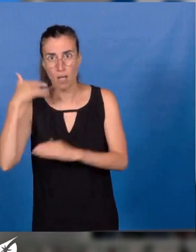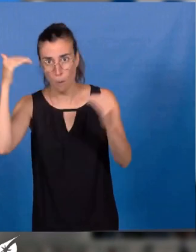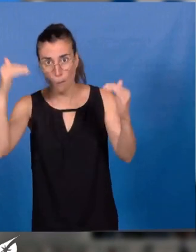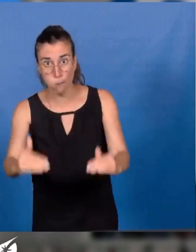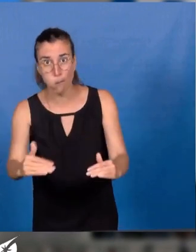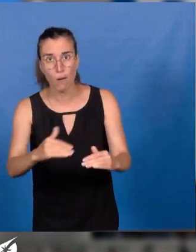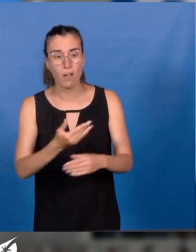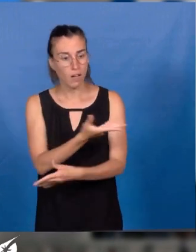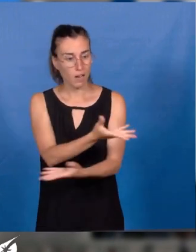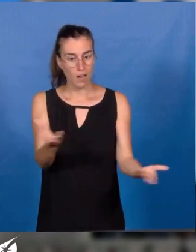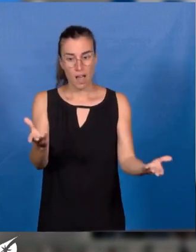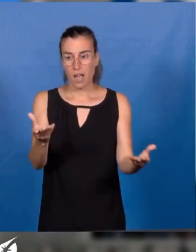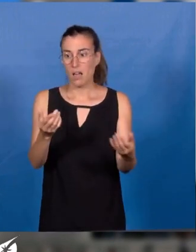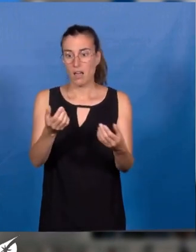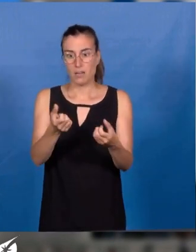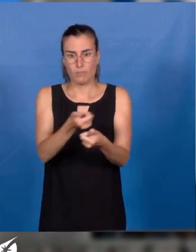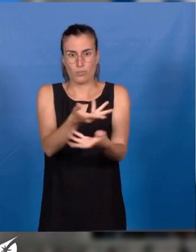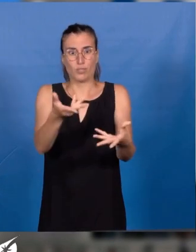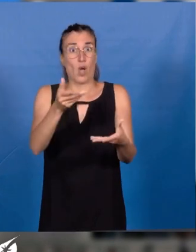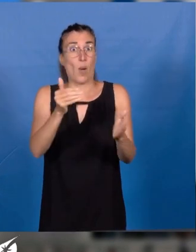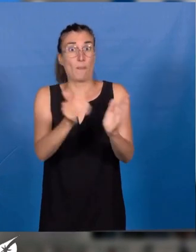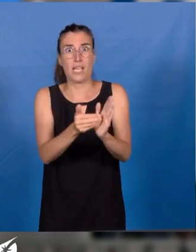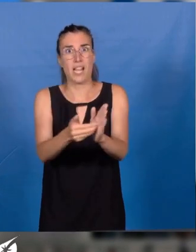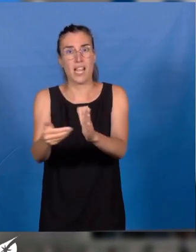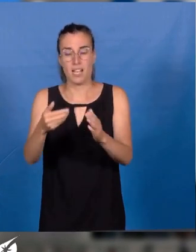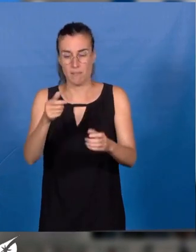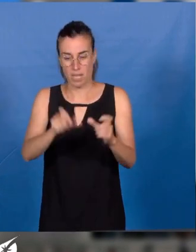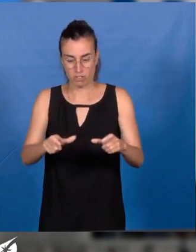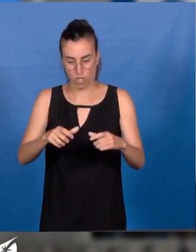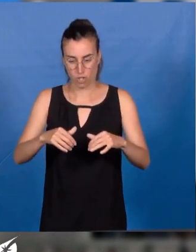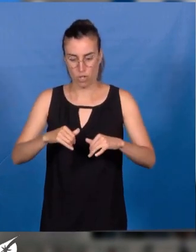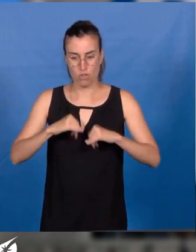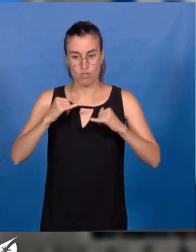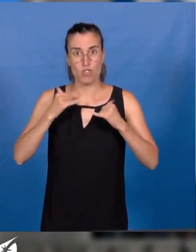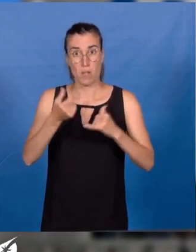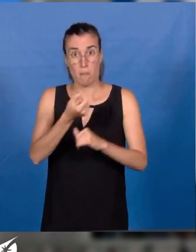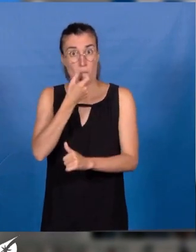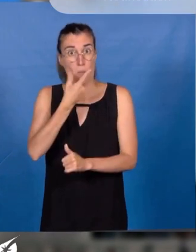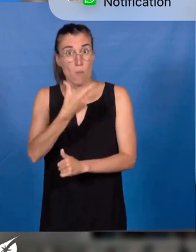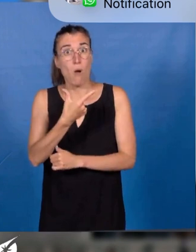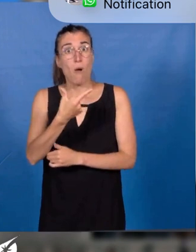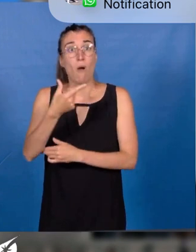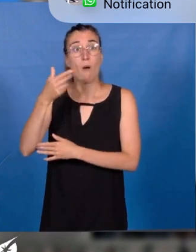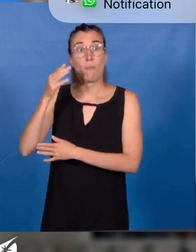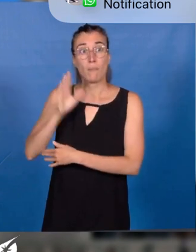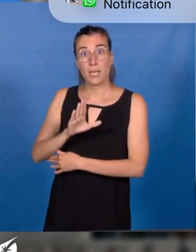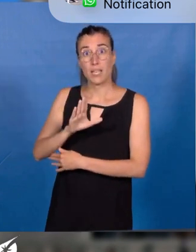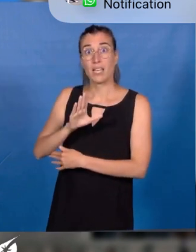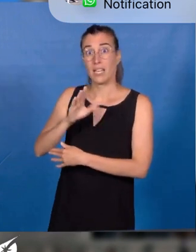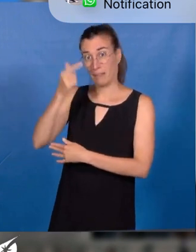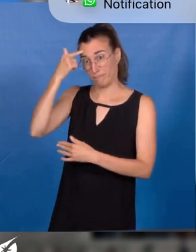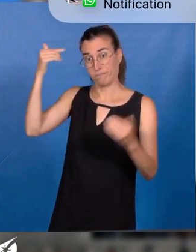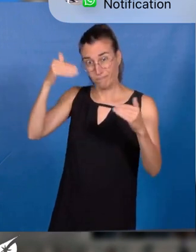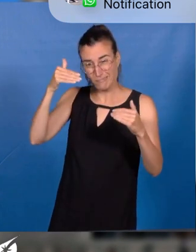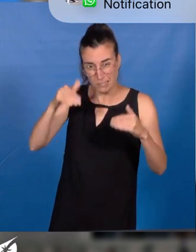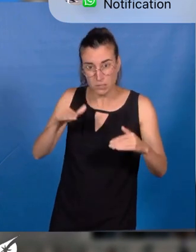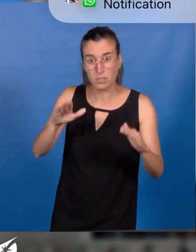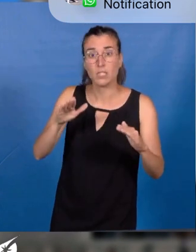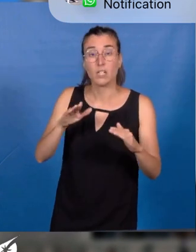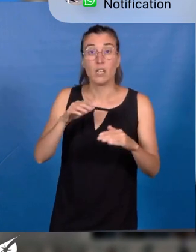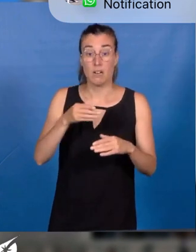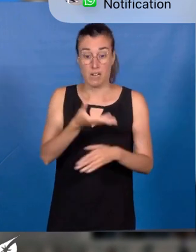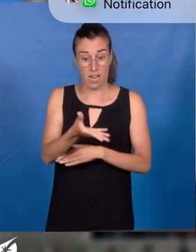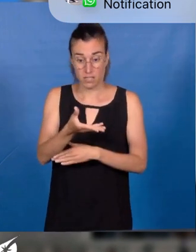milliers de jeunes se voient prescrire des psychotropes. Leur consommation chez les enfants a doublé en 10 ans. Face à la pénurie de